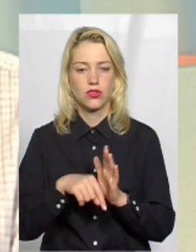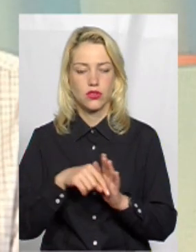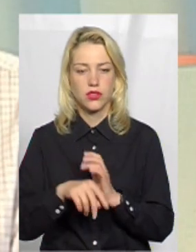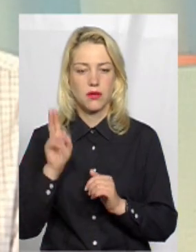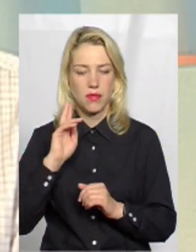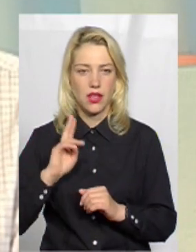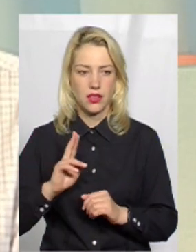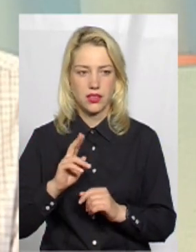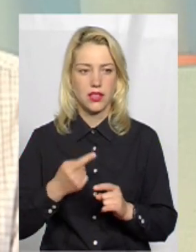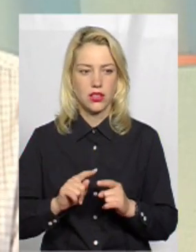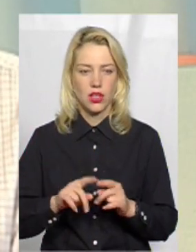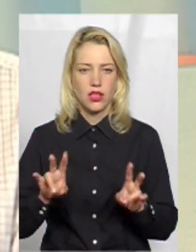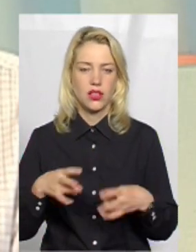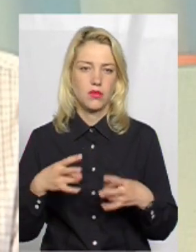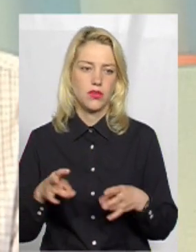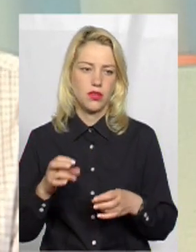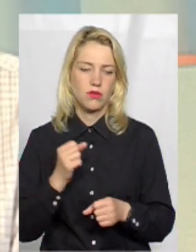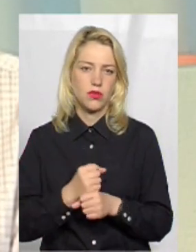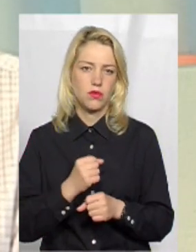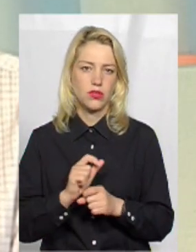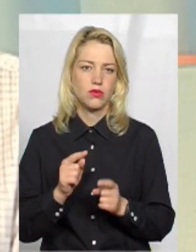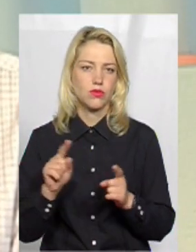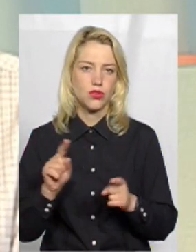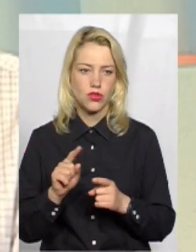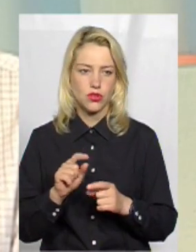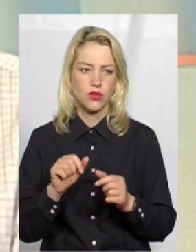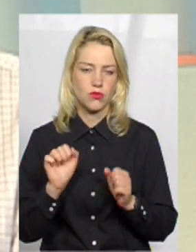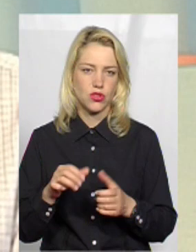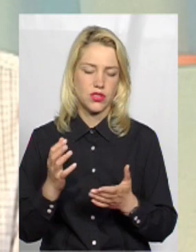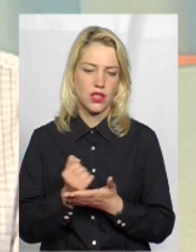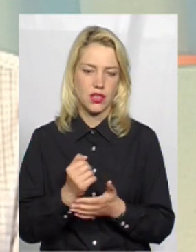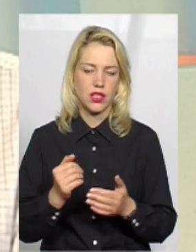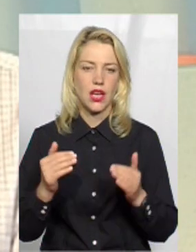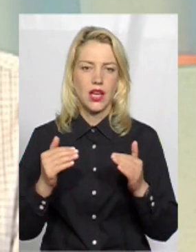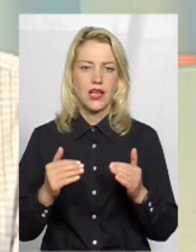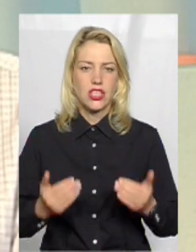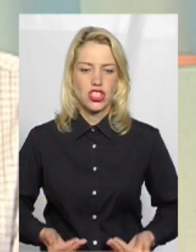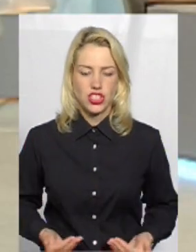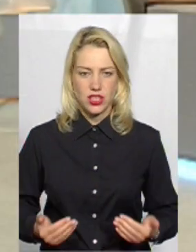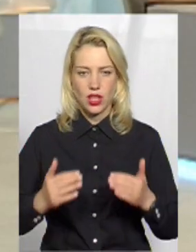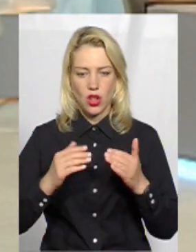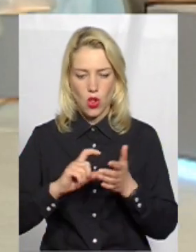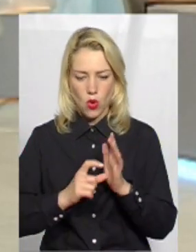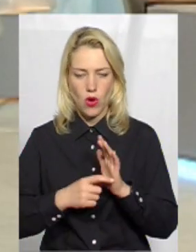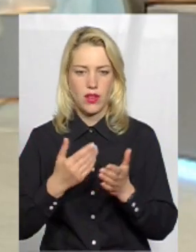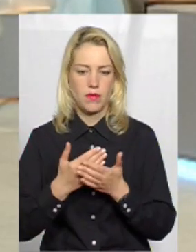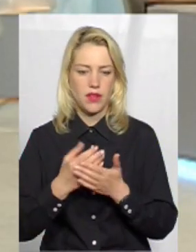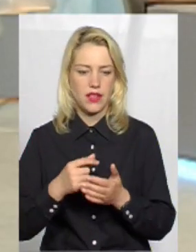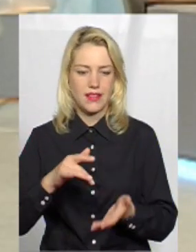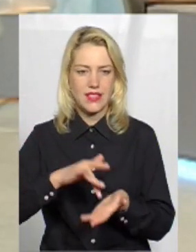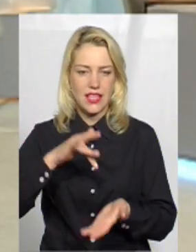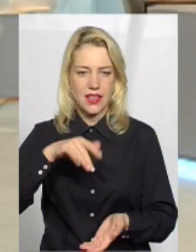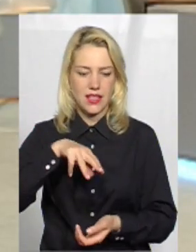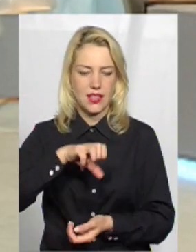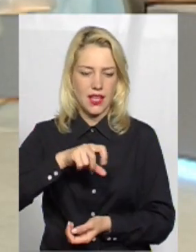країн Балтії, цього робити абсолютно не потрібно, тому що можна знайти житло у самісінькому центрі, ось, до прикладу, ми в Таліні жили,